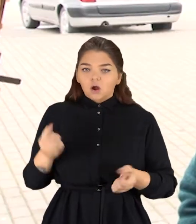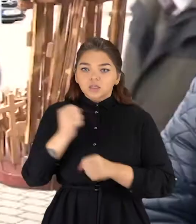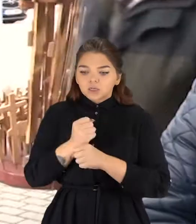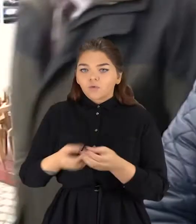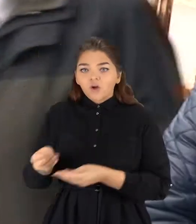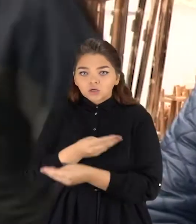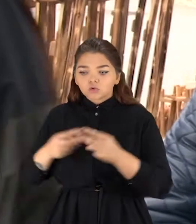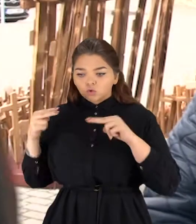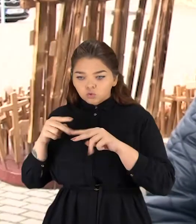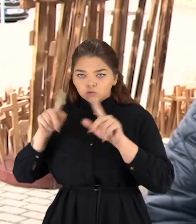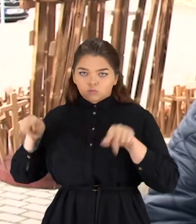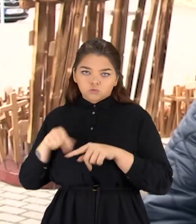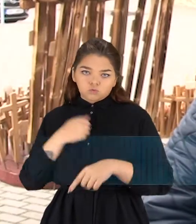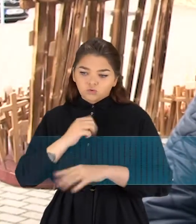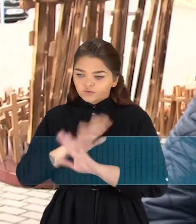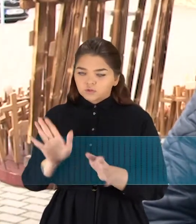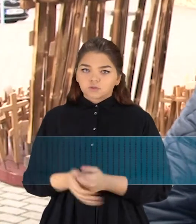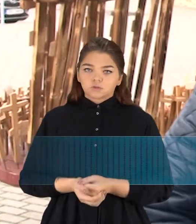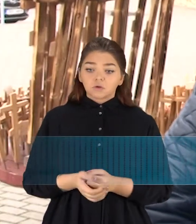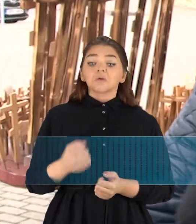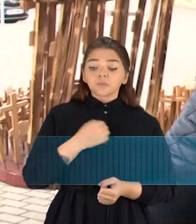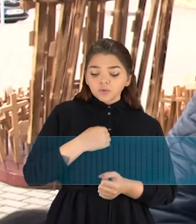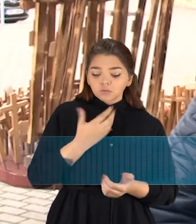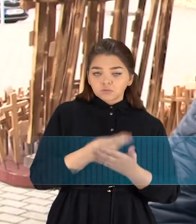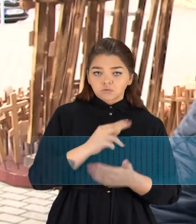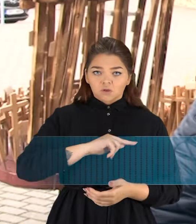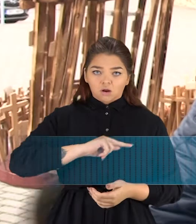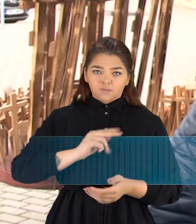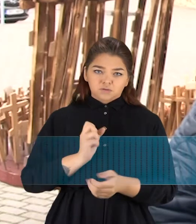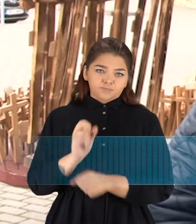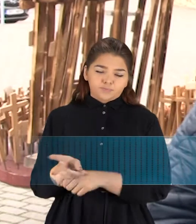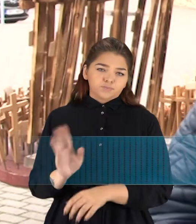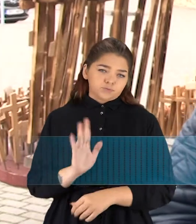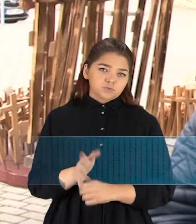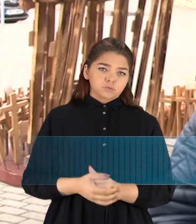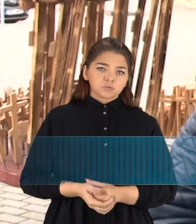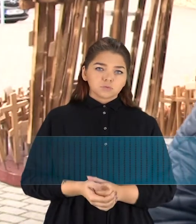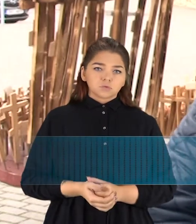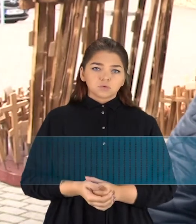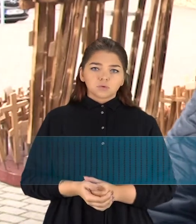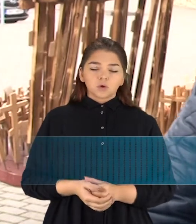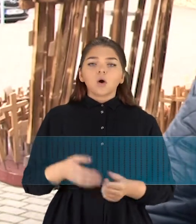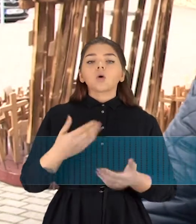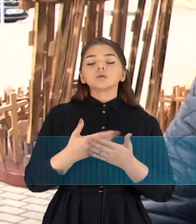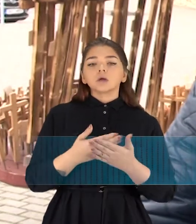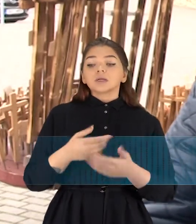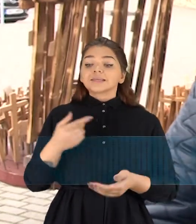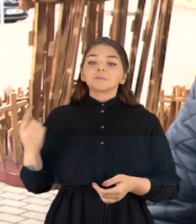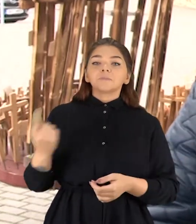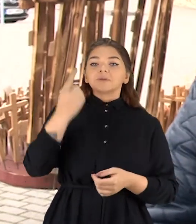liūdijumus. Turbėjom savo darbo vieto netekti. O kodėl to, grėsmi iškilo? Todėl, kad pirmumų teisė yra